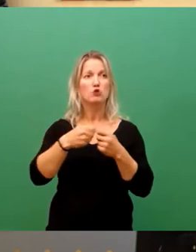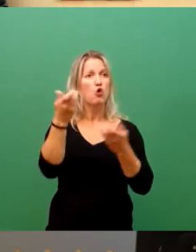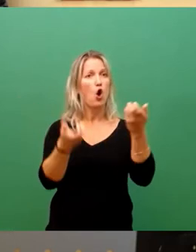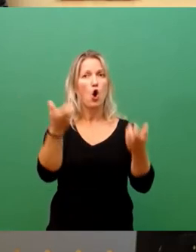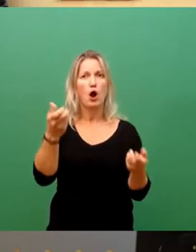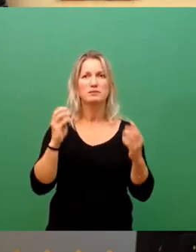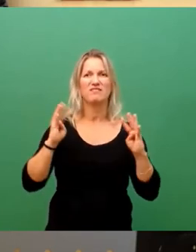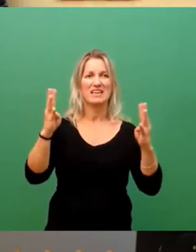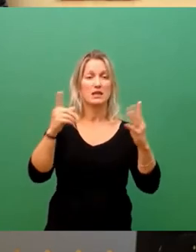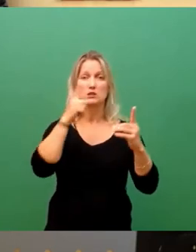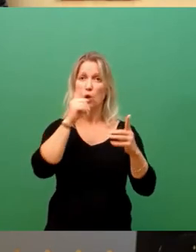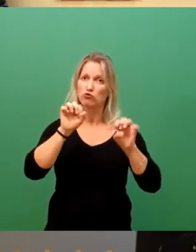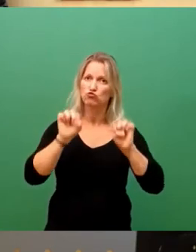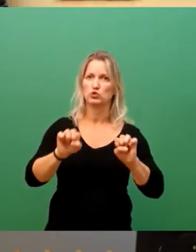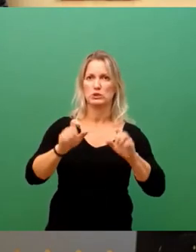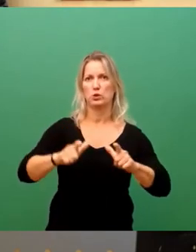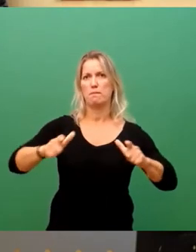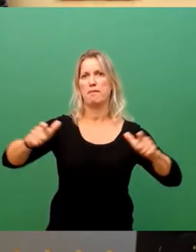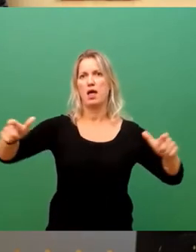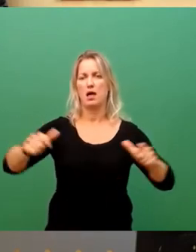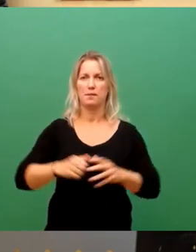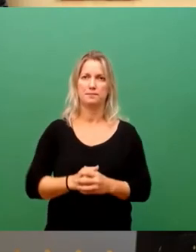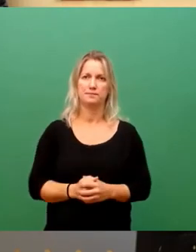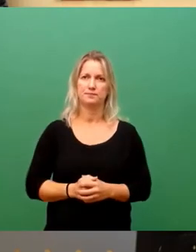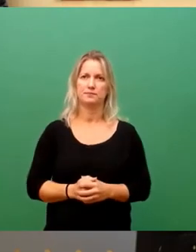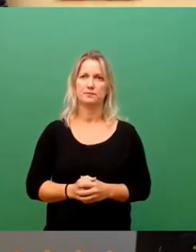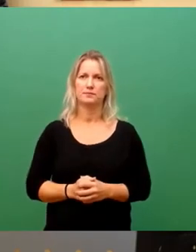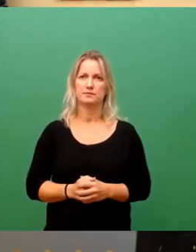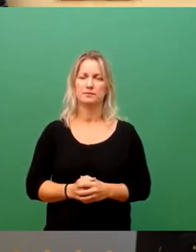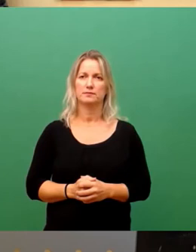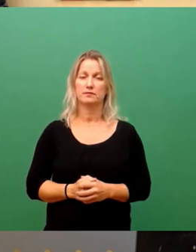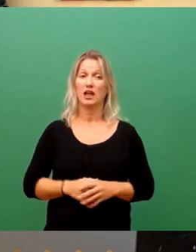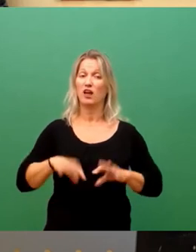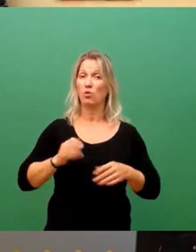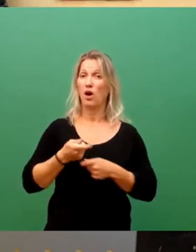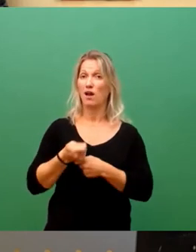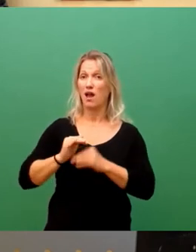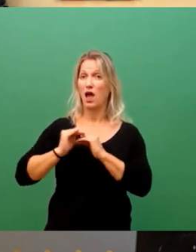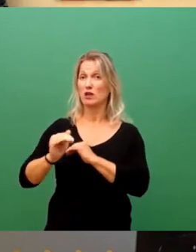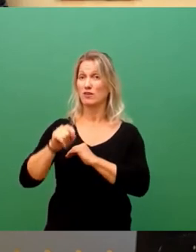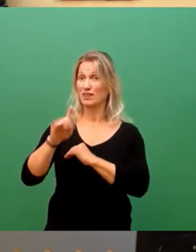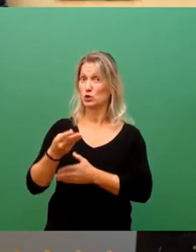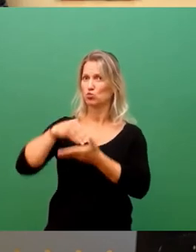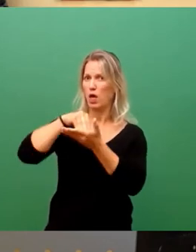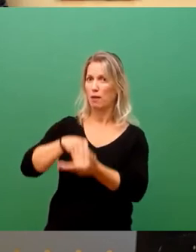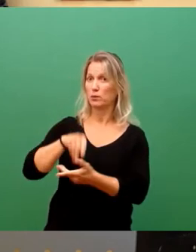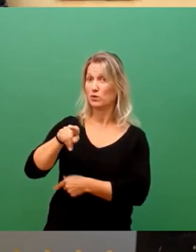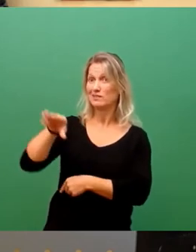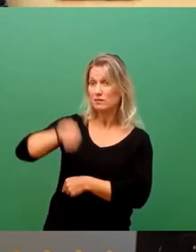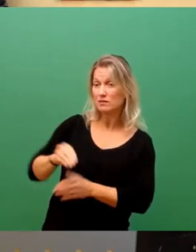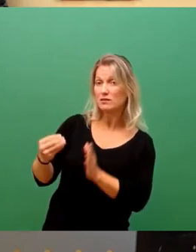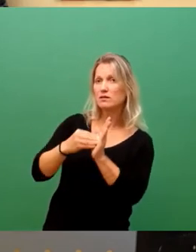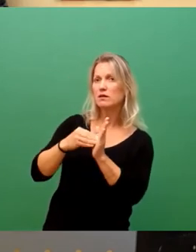und vermehrt werden. Dieser Schwerpunkt im Bereich der Agrarlandschaft ist sehr zu begrüßen, denn der